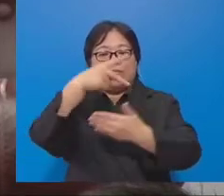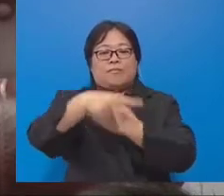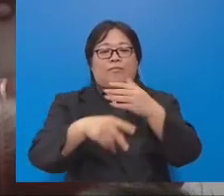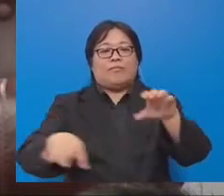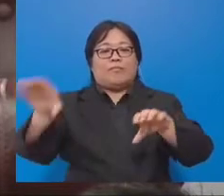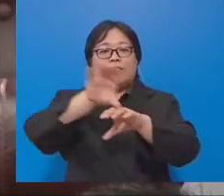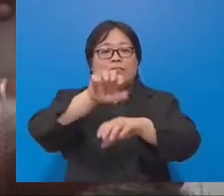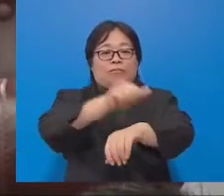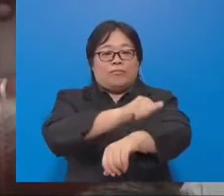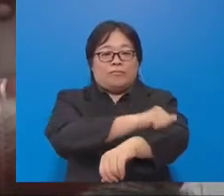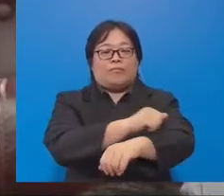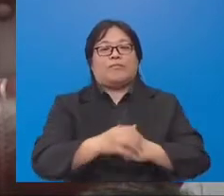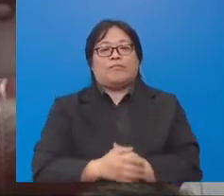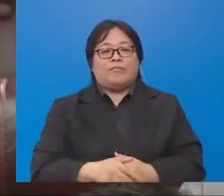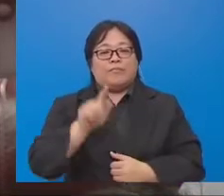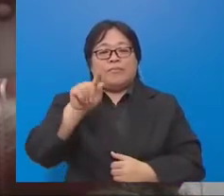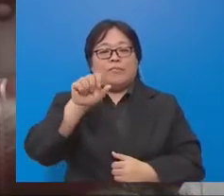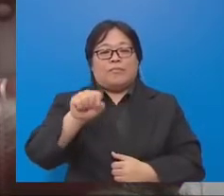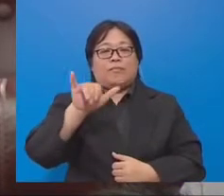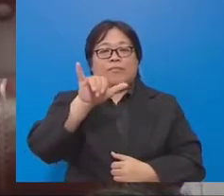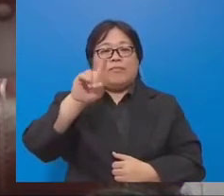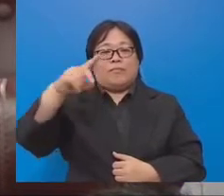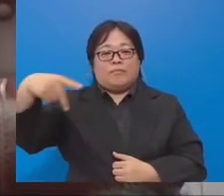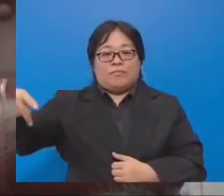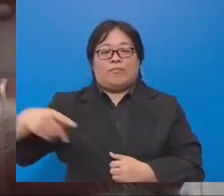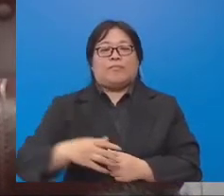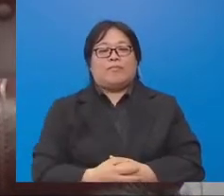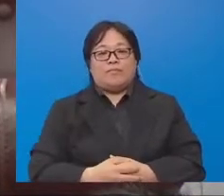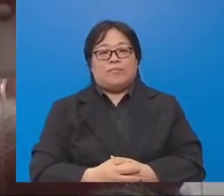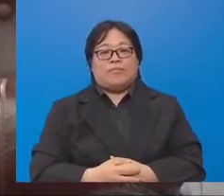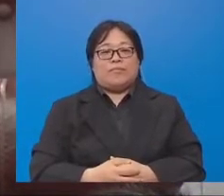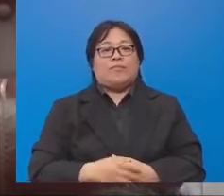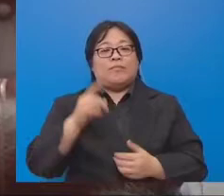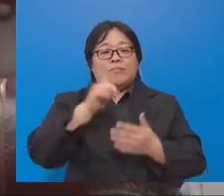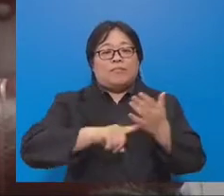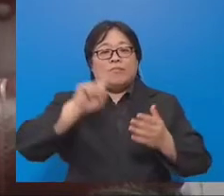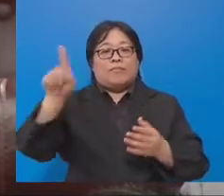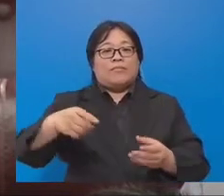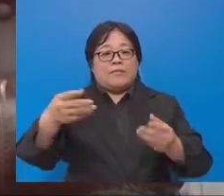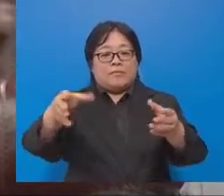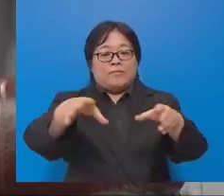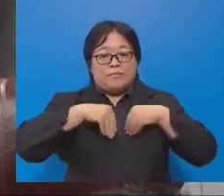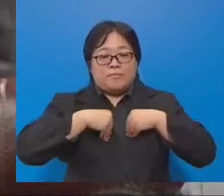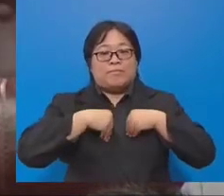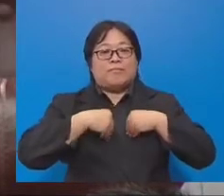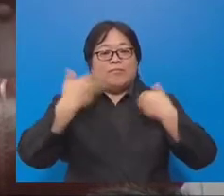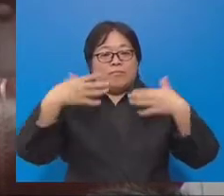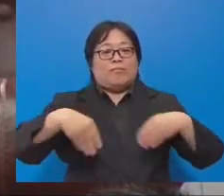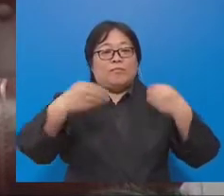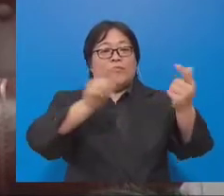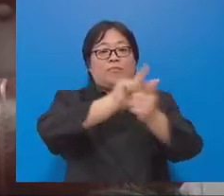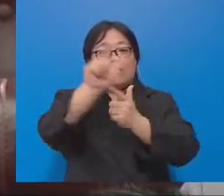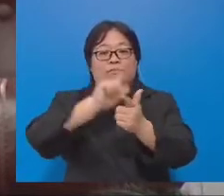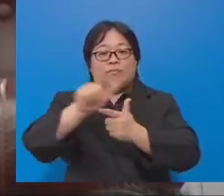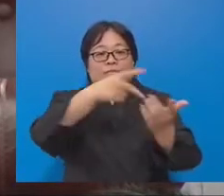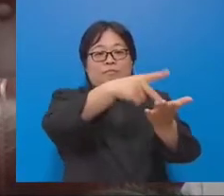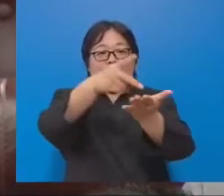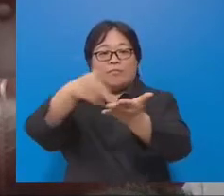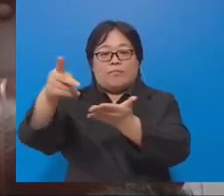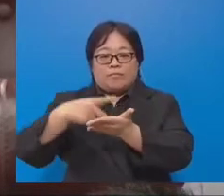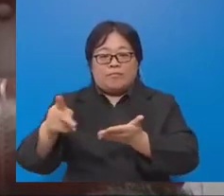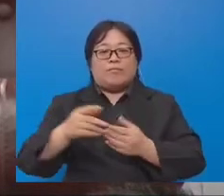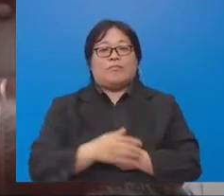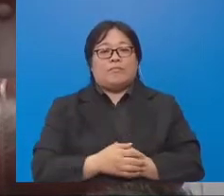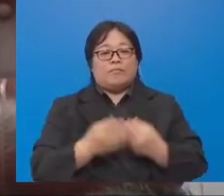upah. Untuk tansi yang dipertua, sebagai makluman bagi permohonan yang telah diberi kelulusan dan dibuat pembayaran,